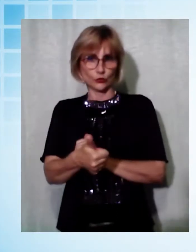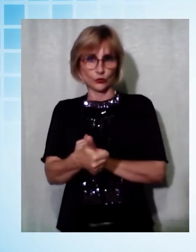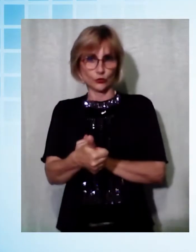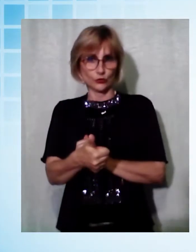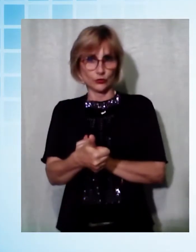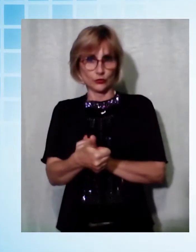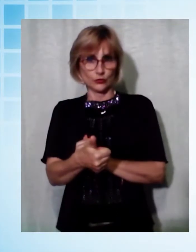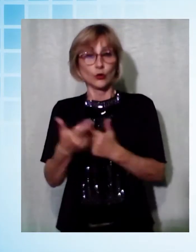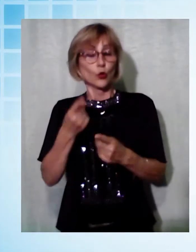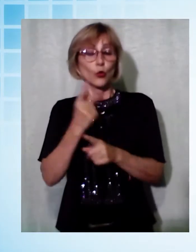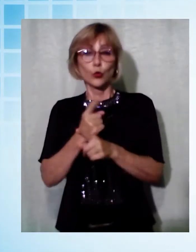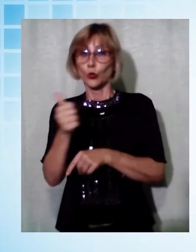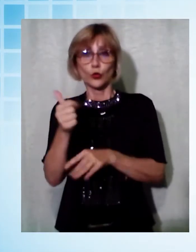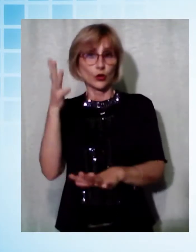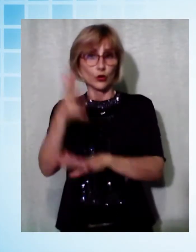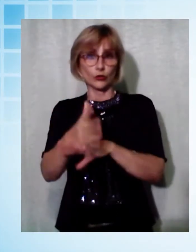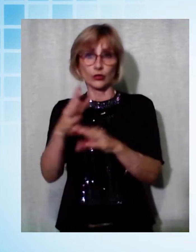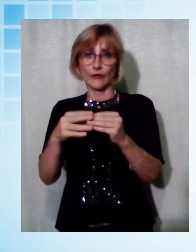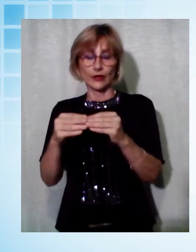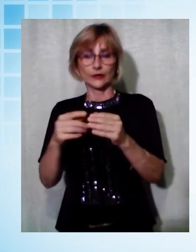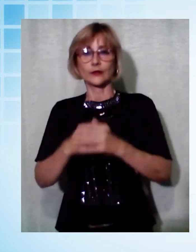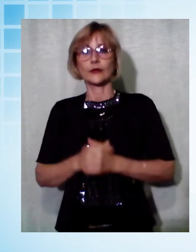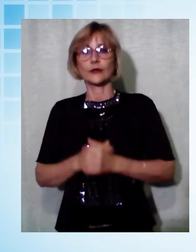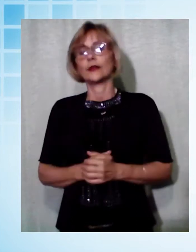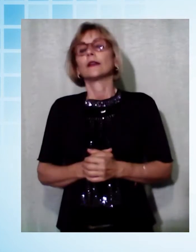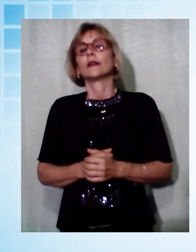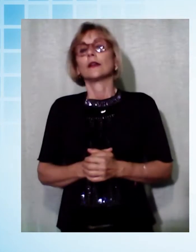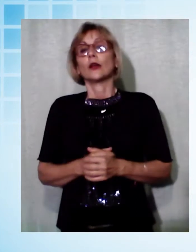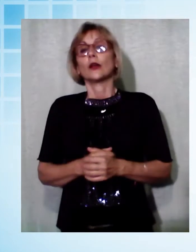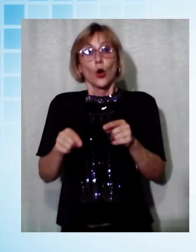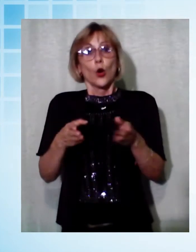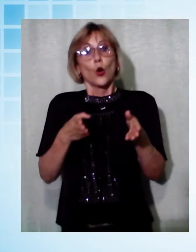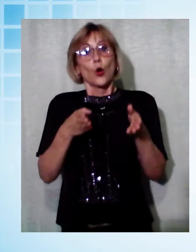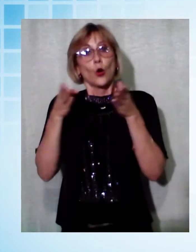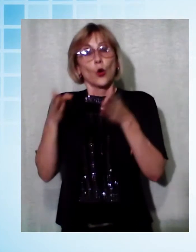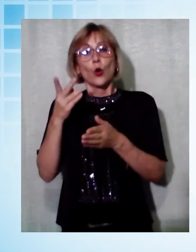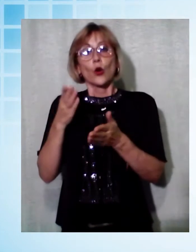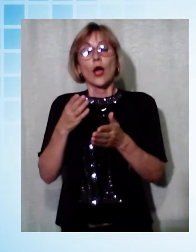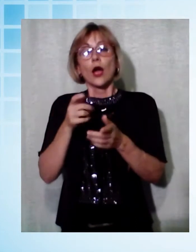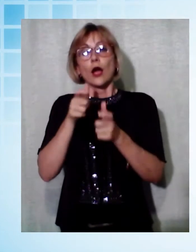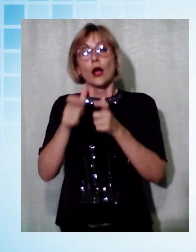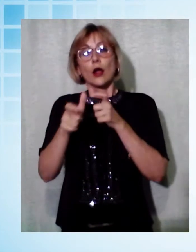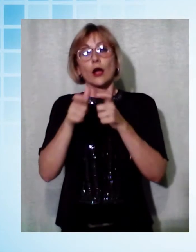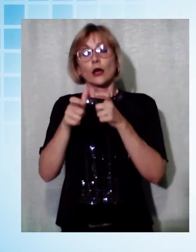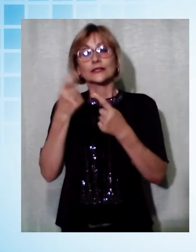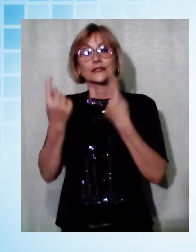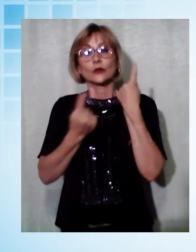punto, che stiamo tutti a casa. Passiamo adesso al panorama dei contagi